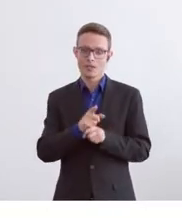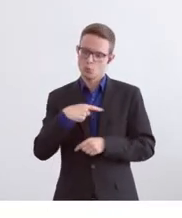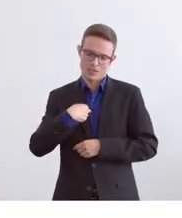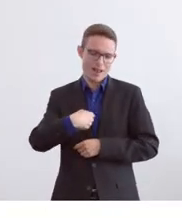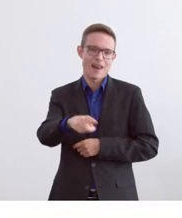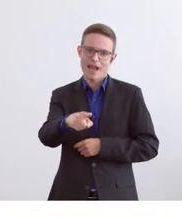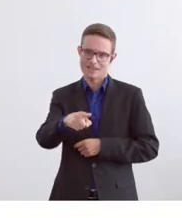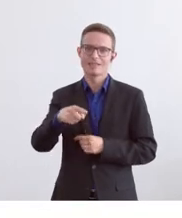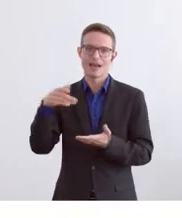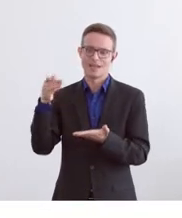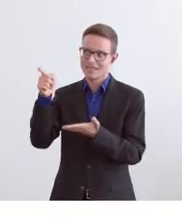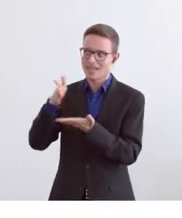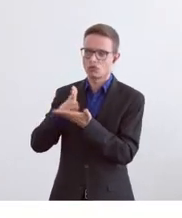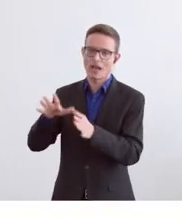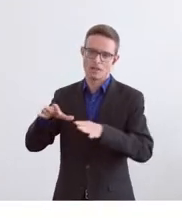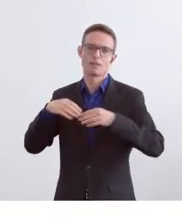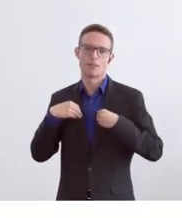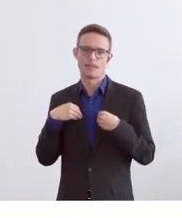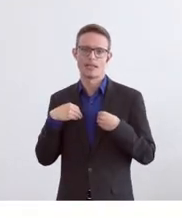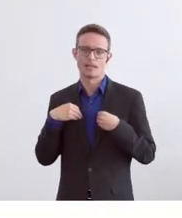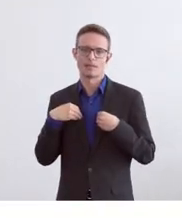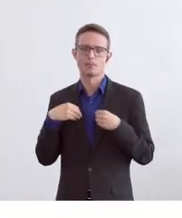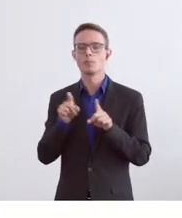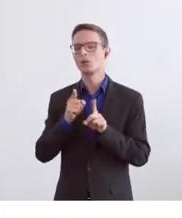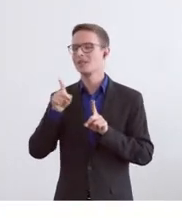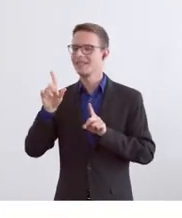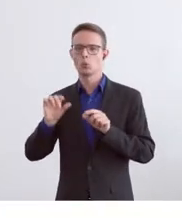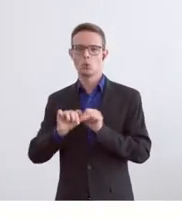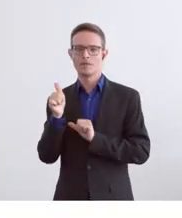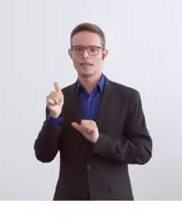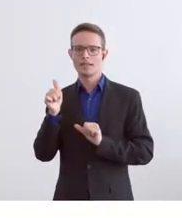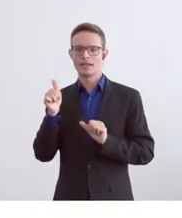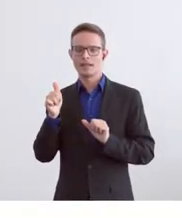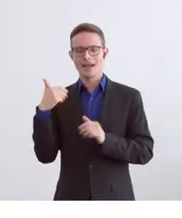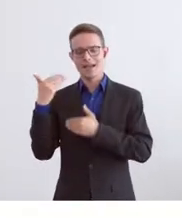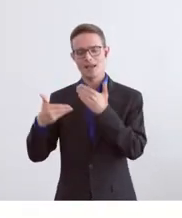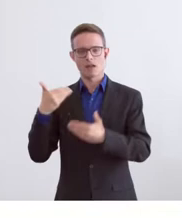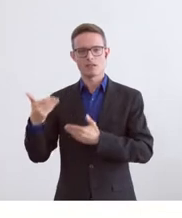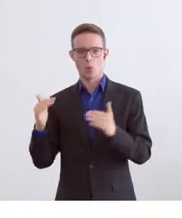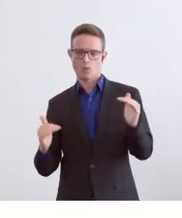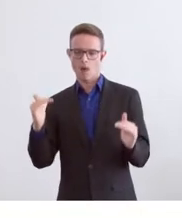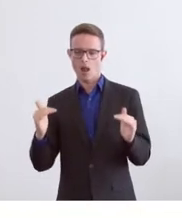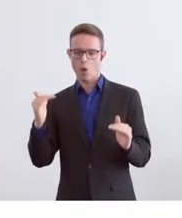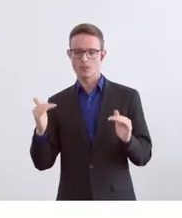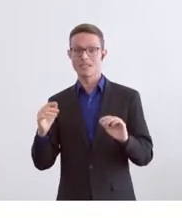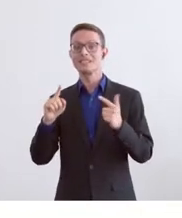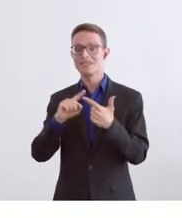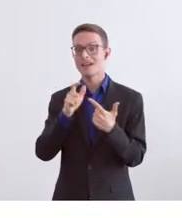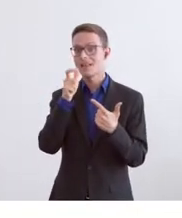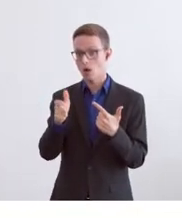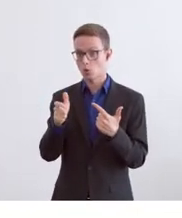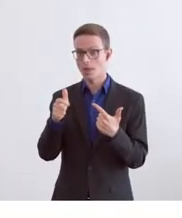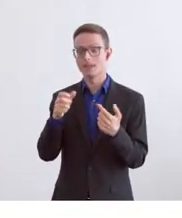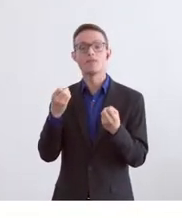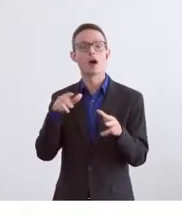zweites, nebst der Balance und dem Gleichgewicht zwischen den Generationen ein zweites wichtiges Argument, warum die Regierung ja gesagt